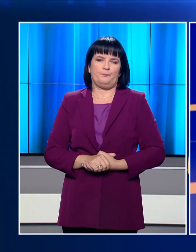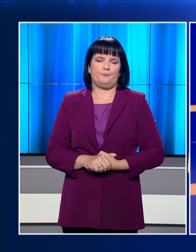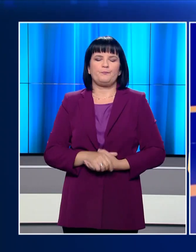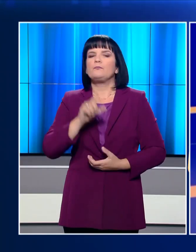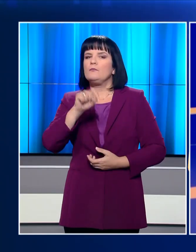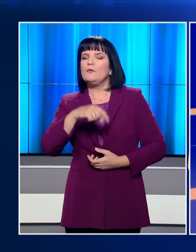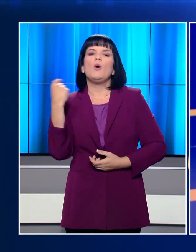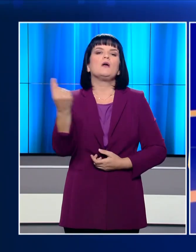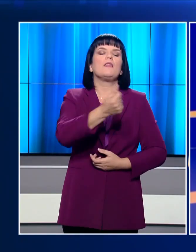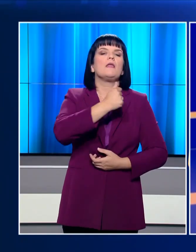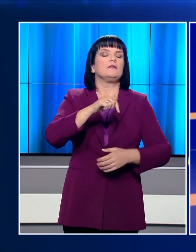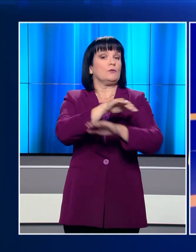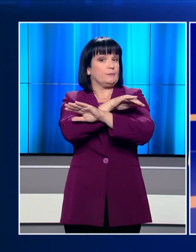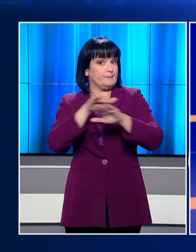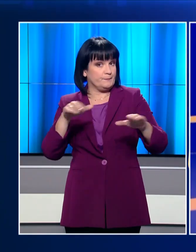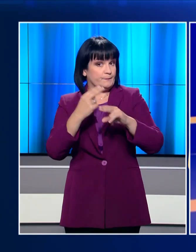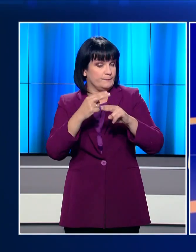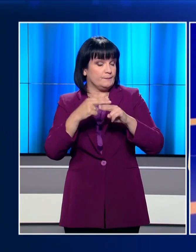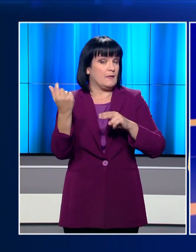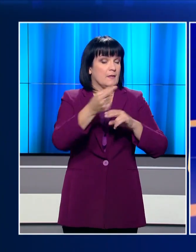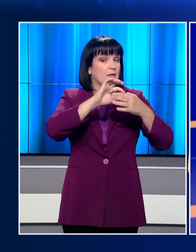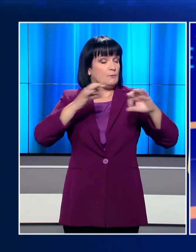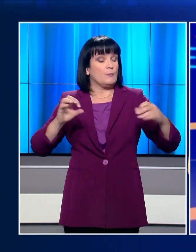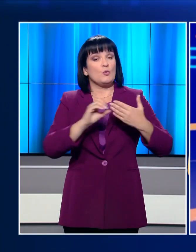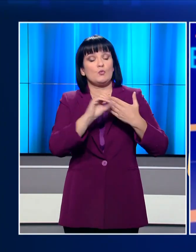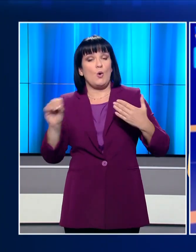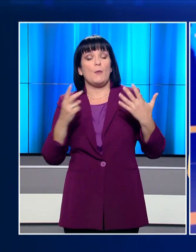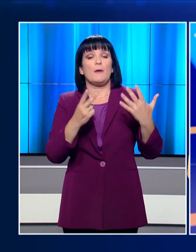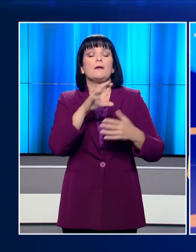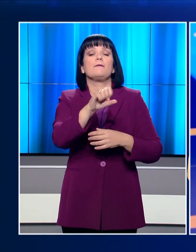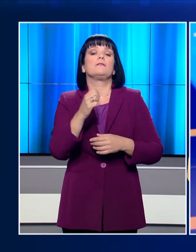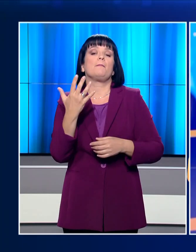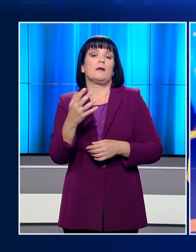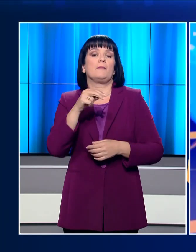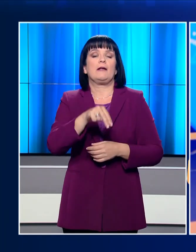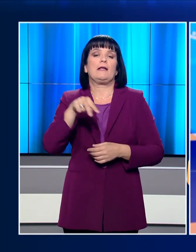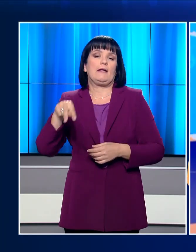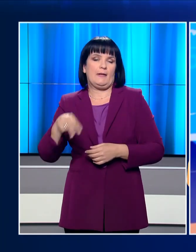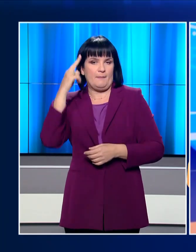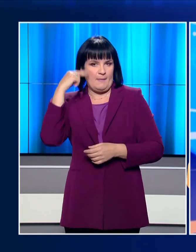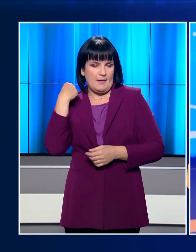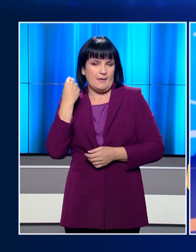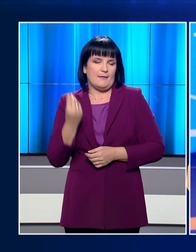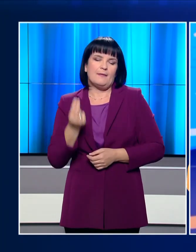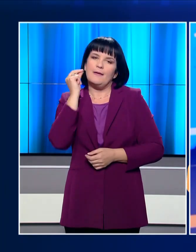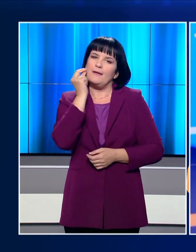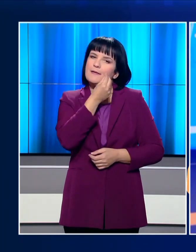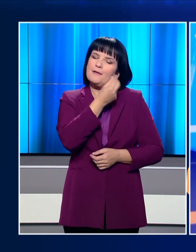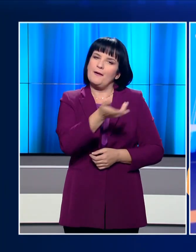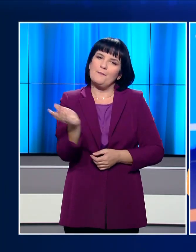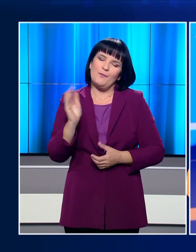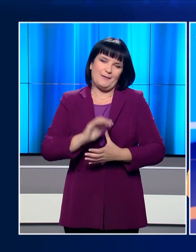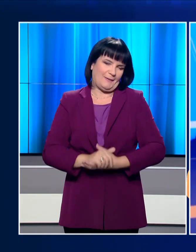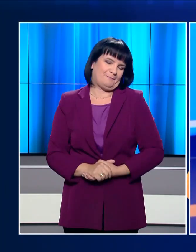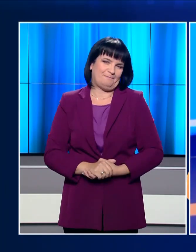Και στο σημείο αυτό το δελτίο μας ολοκληρώθηκε. Όλες οι ειδήσεις αναλυτικά στο κεντρικό δελτίο του Open στις 7 παρα 5 με την Νίκη Λιμπεράκη.